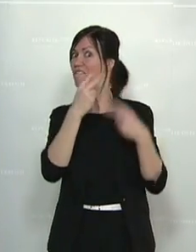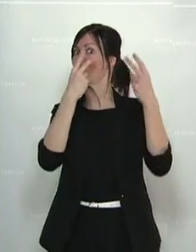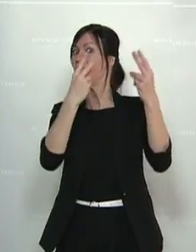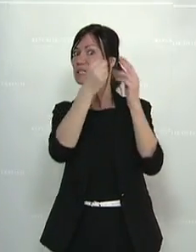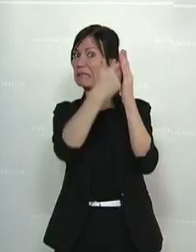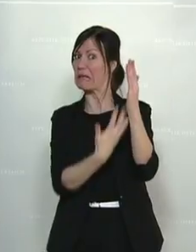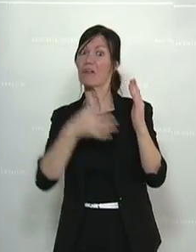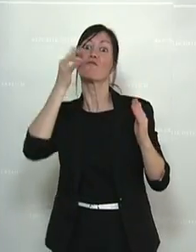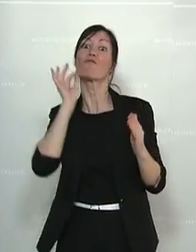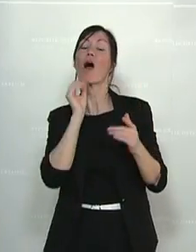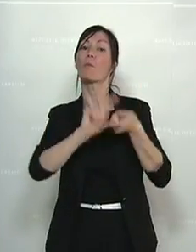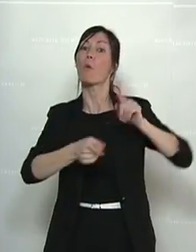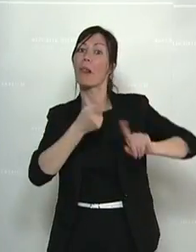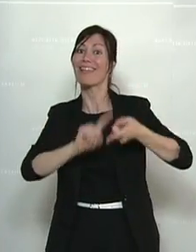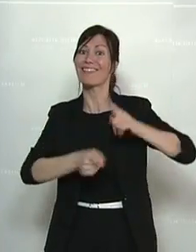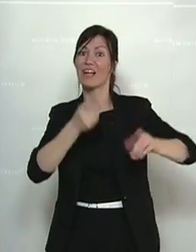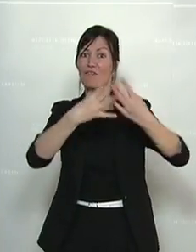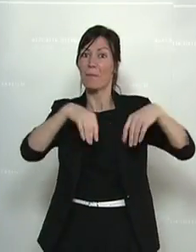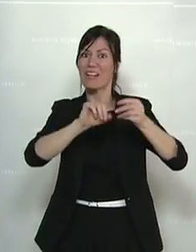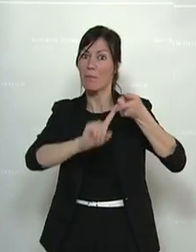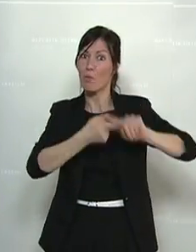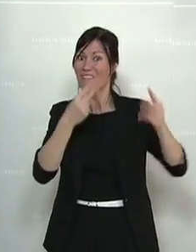unfassbar.